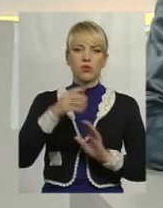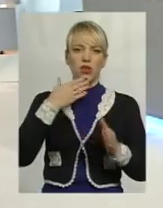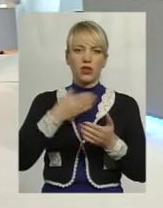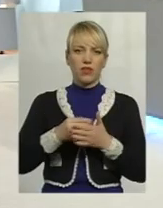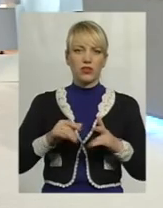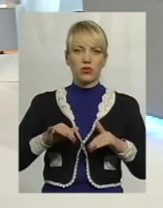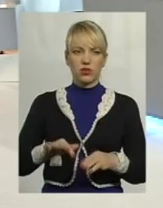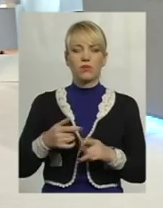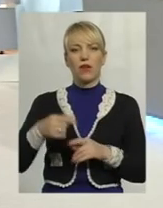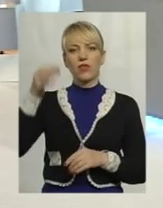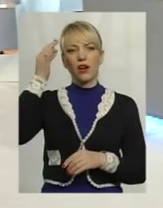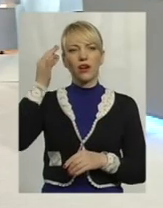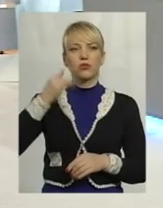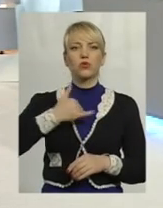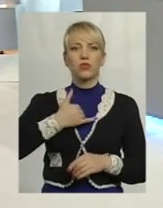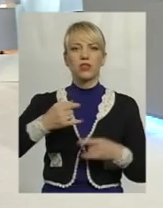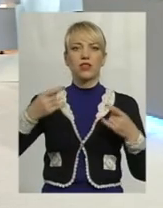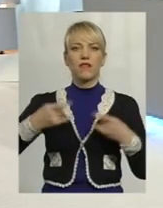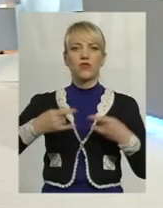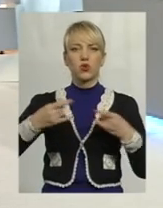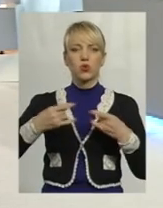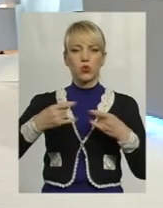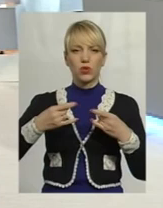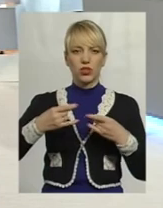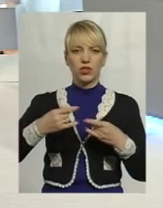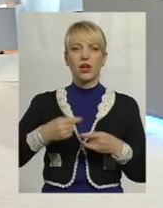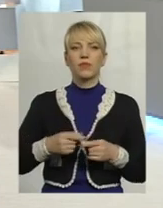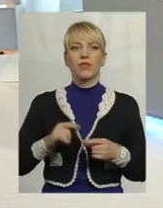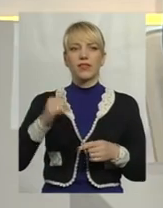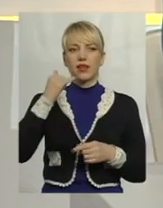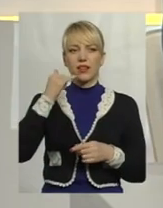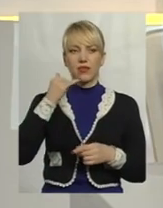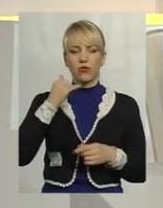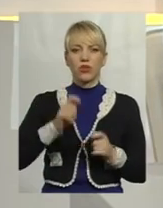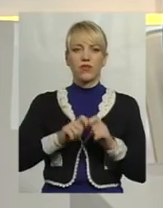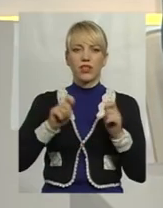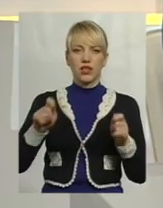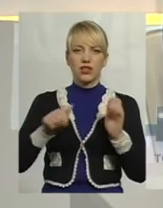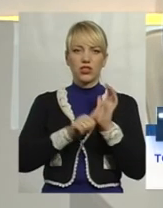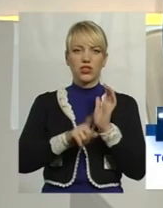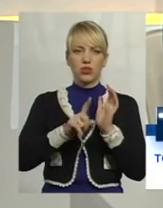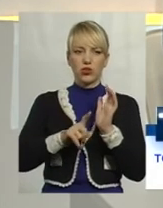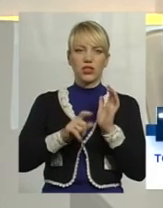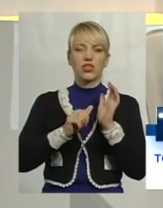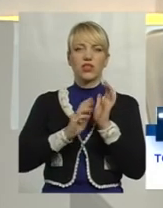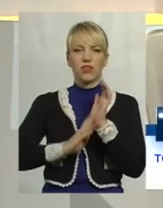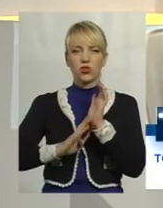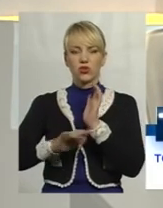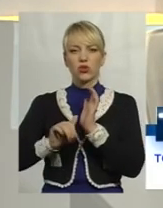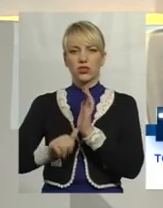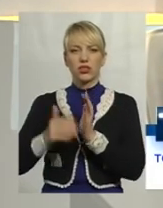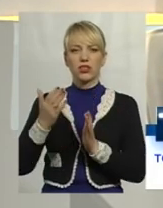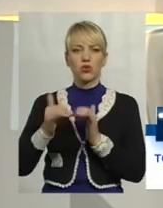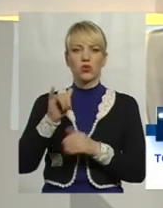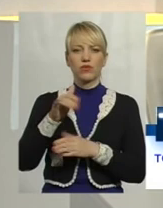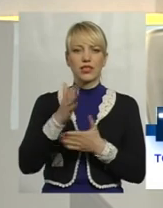Дякую за перегляд! Телефон відкритий 619060. Якщо у вас